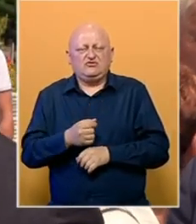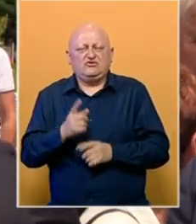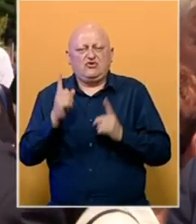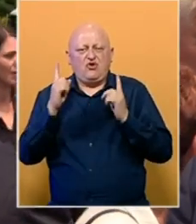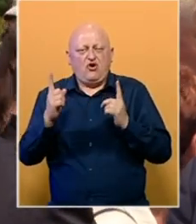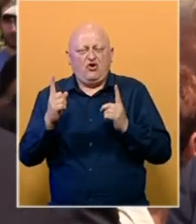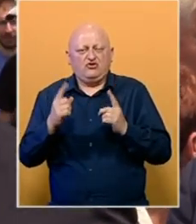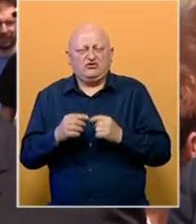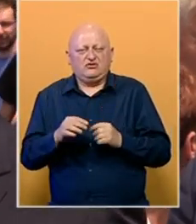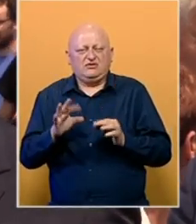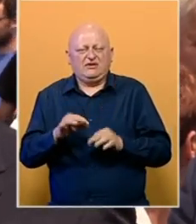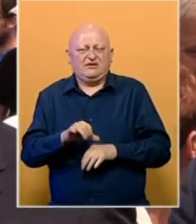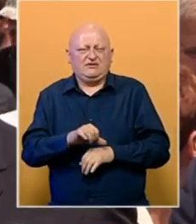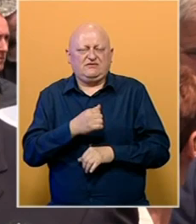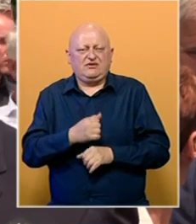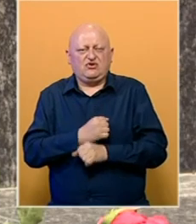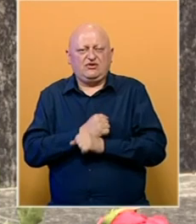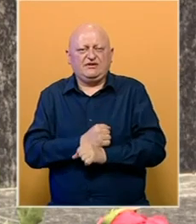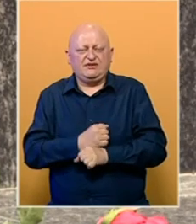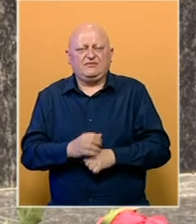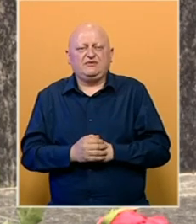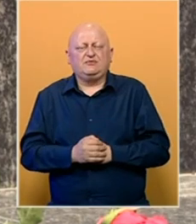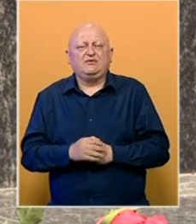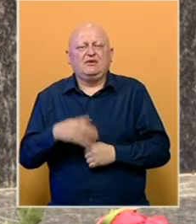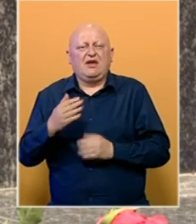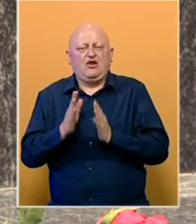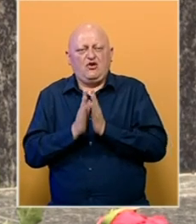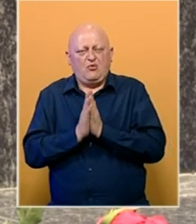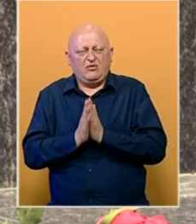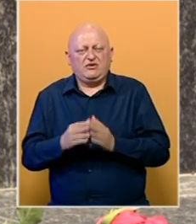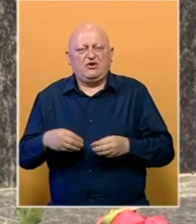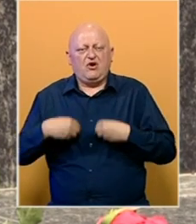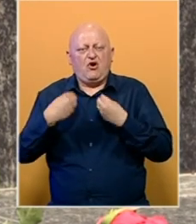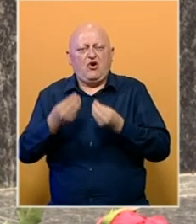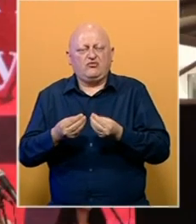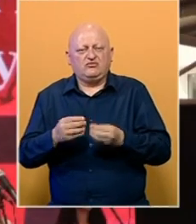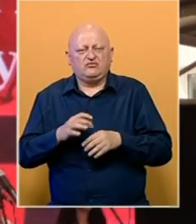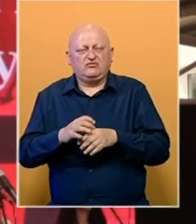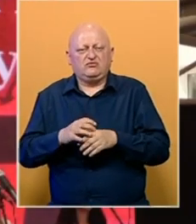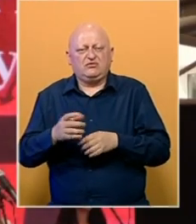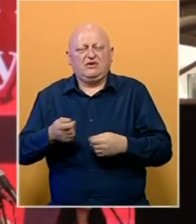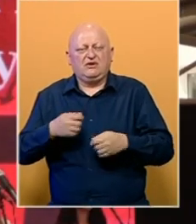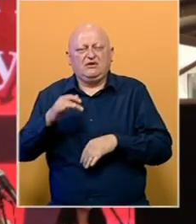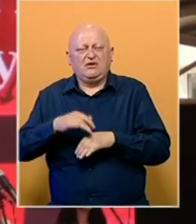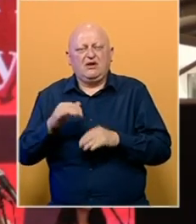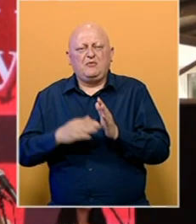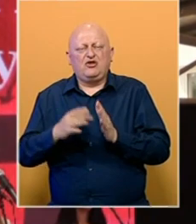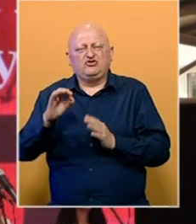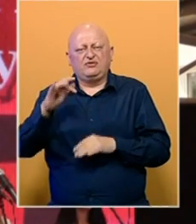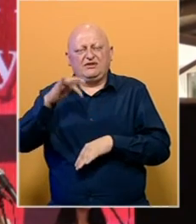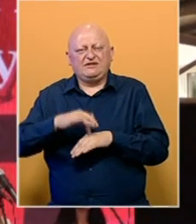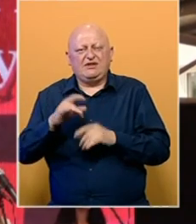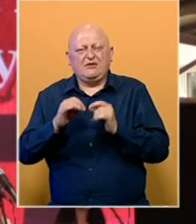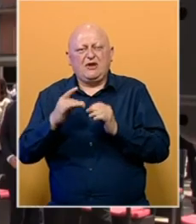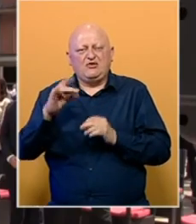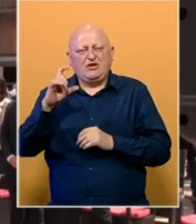osuđeni 10 godina zatvora. Nakon parastosa, zvanično obraćanje je upriličeno na trgu Miloša Obilića u centru